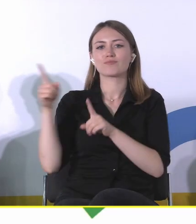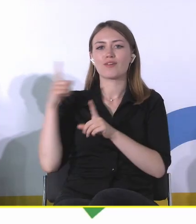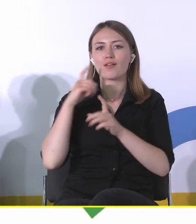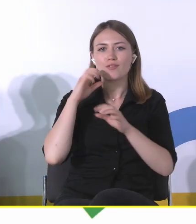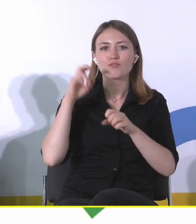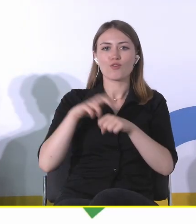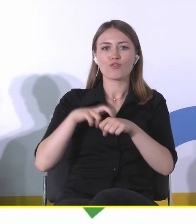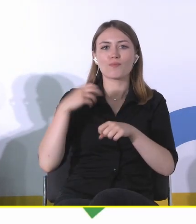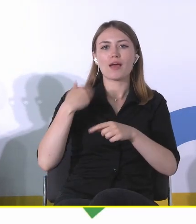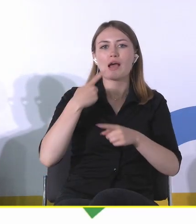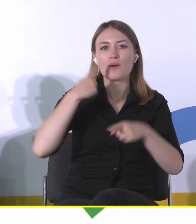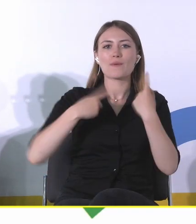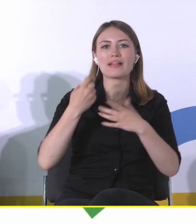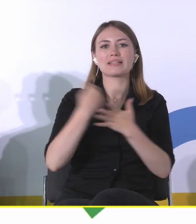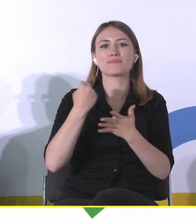o kwestii